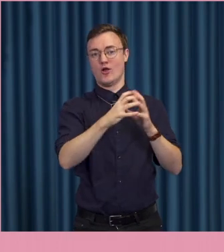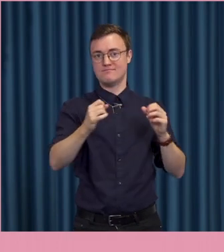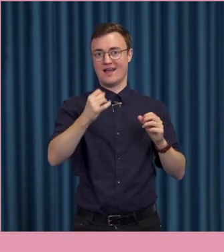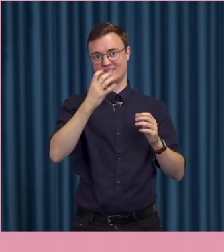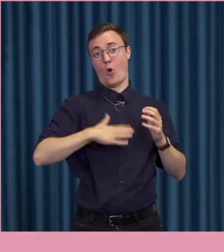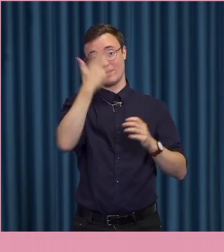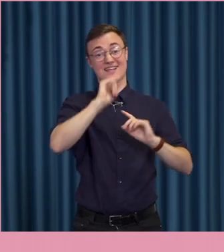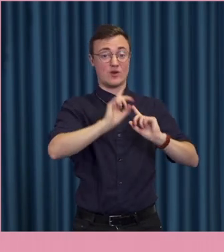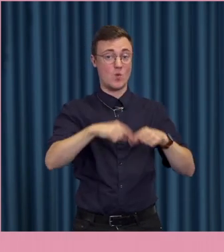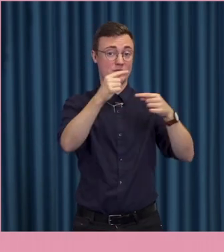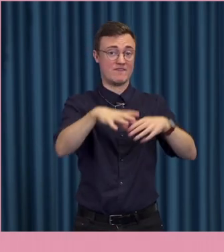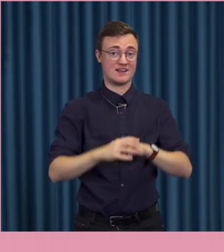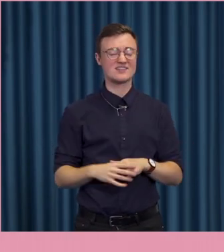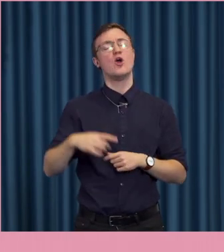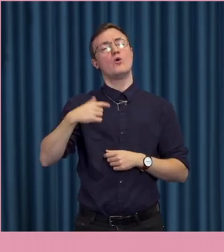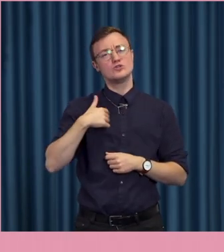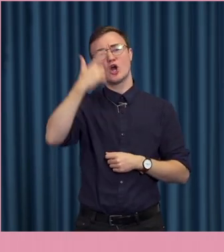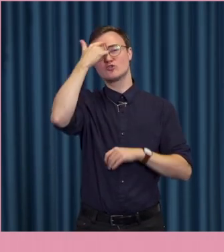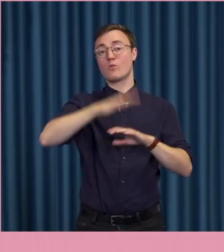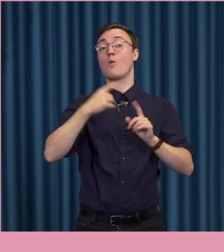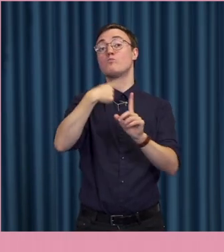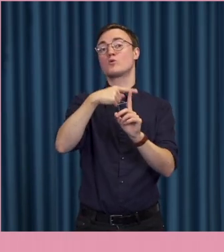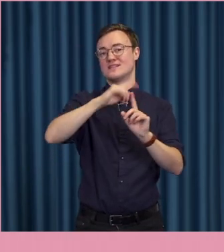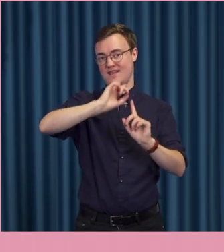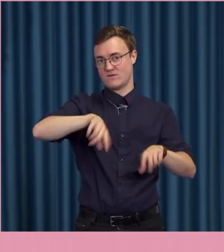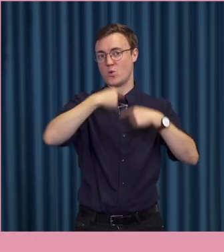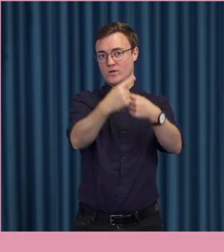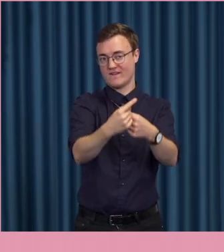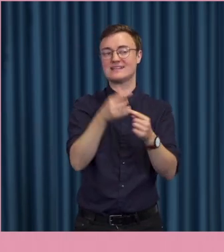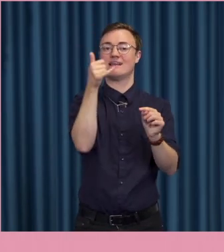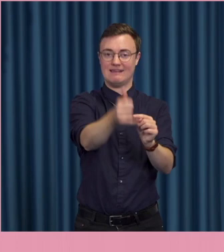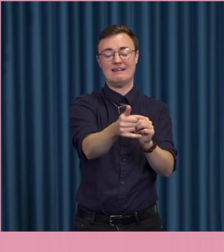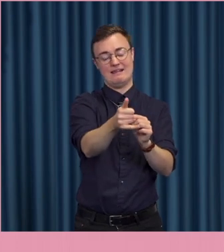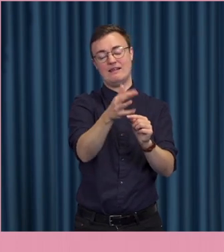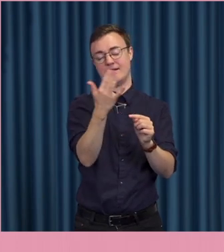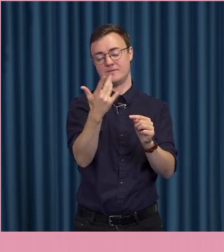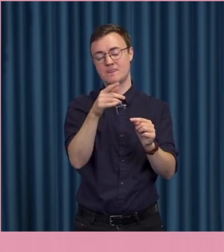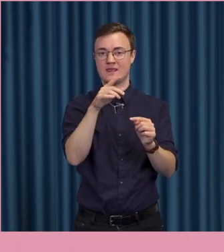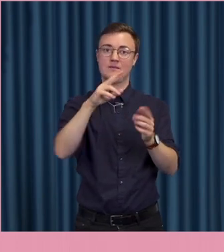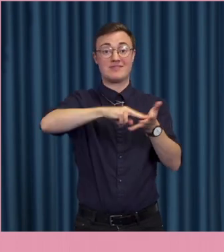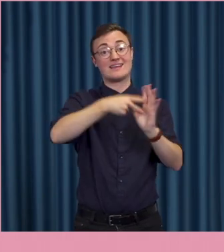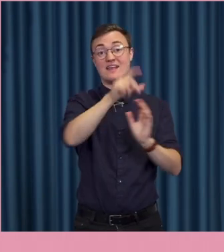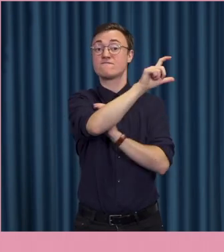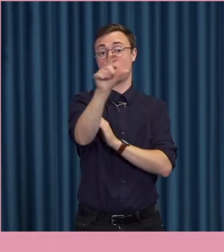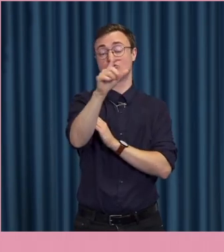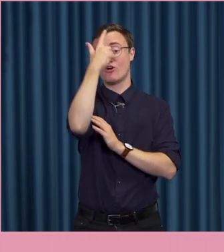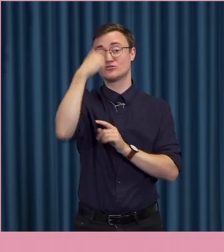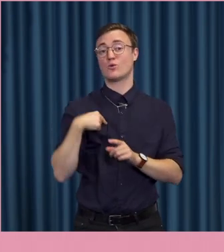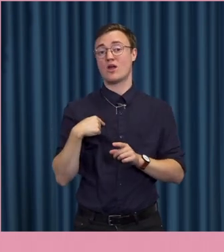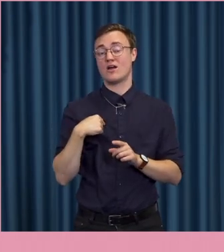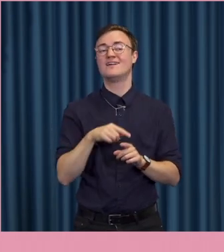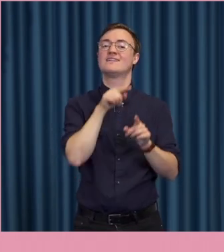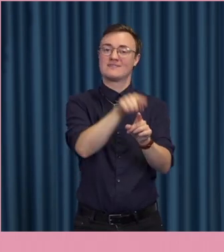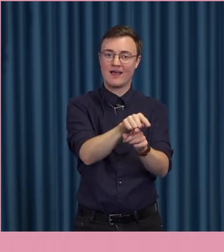på att den positiva utvecklingen kommer att ske hos teknikföretagen. Jag tror att där kommer